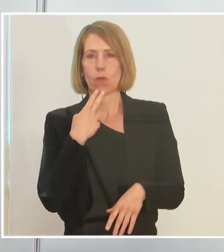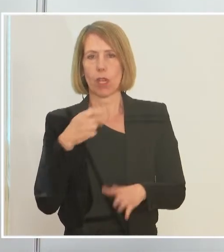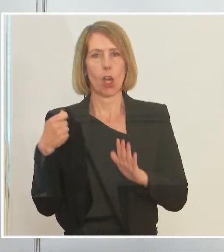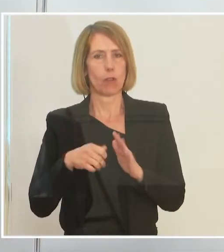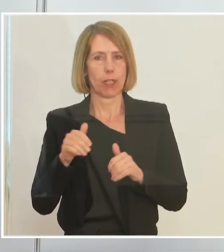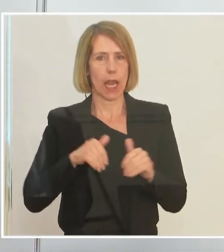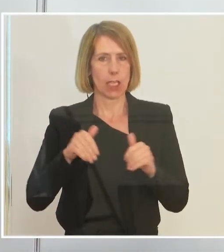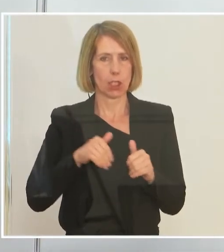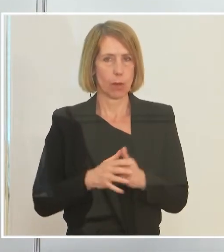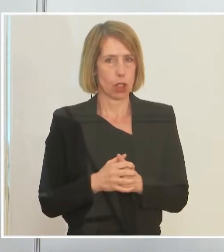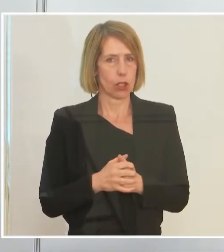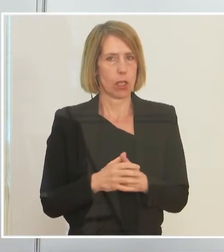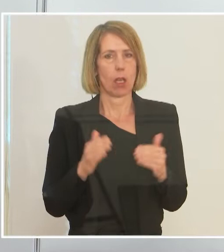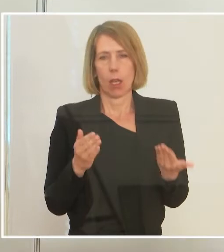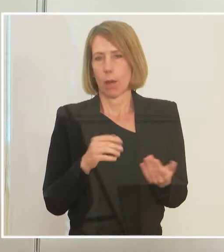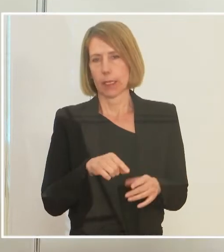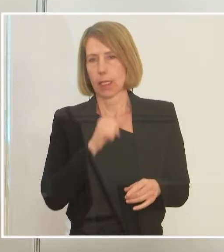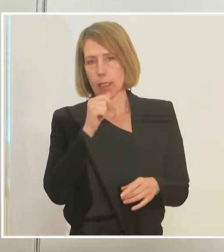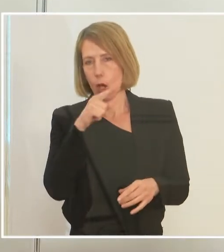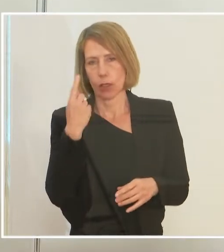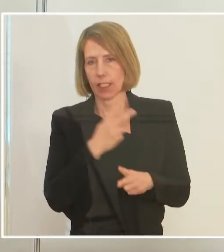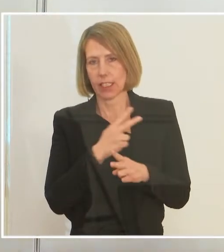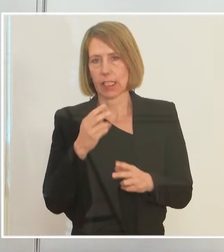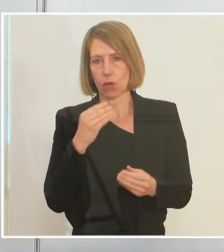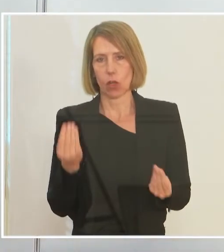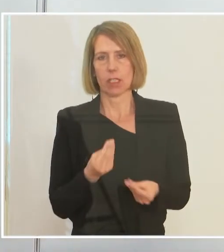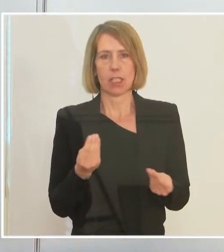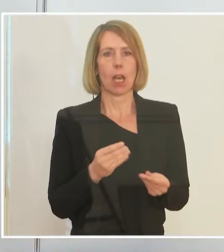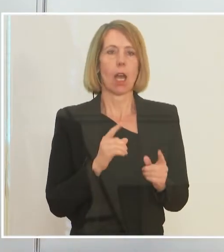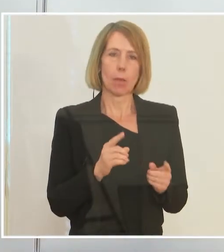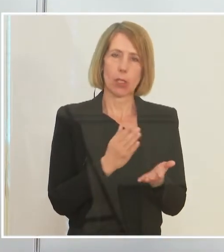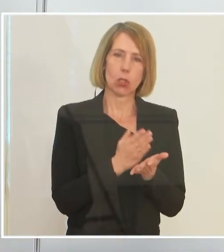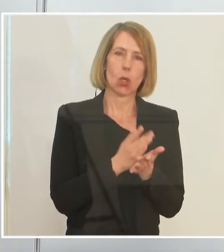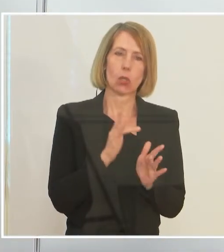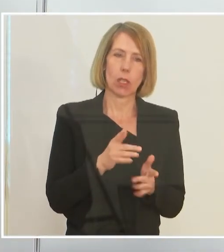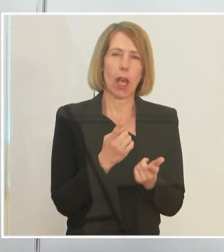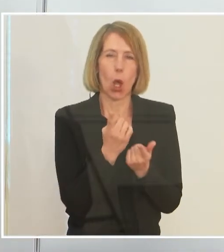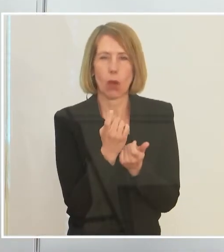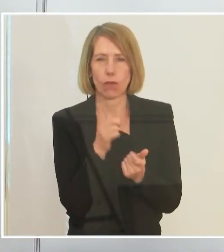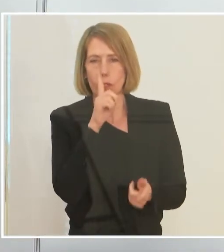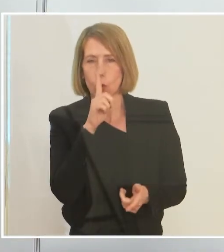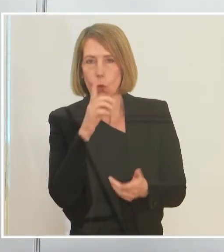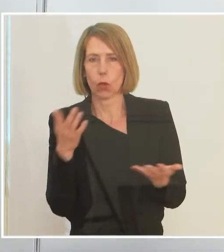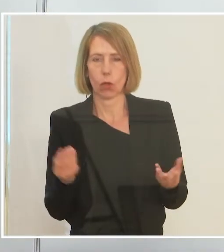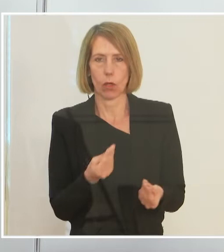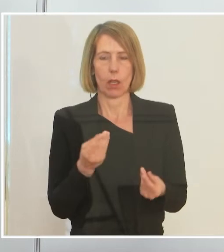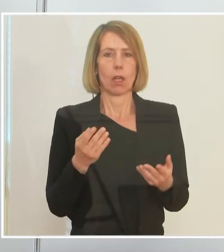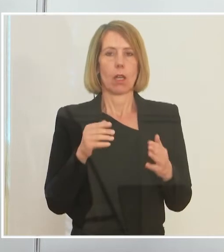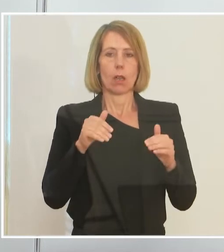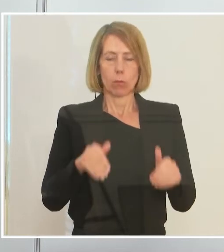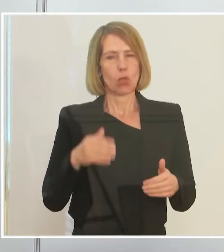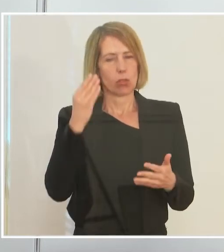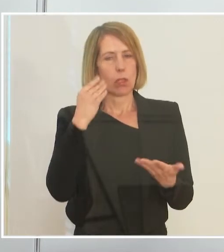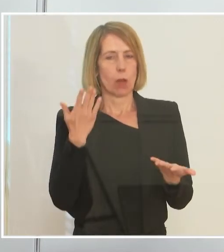ökonomisch sinnvolle Angelegenheit, die aber eine gewisse Versuchung bedeutet. Das heißt, ich glaube schon, dass man Vorgaben machen